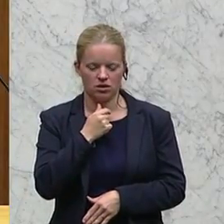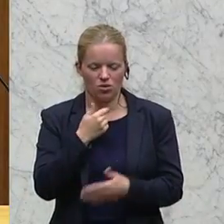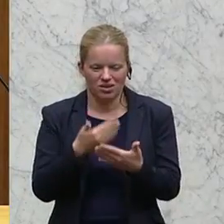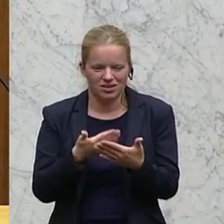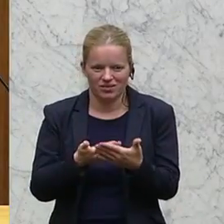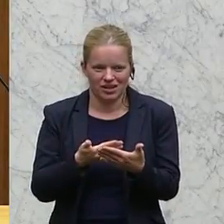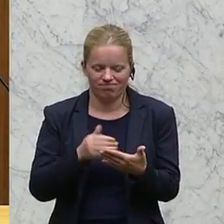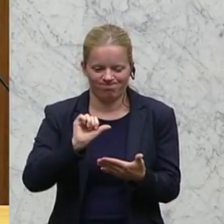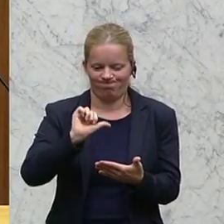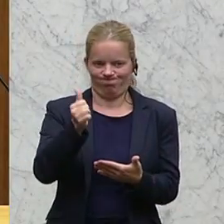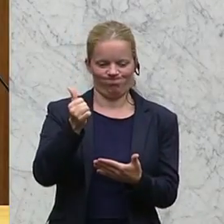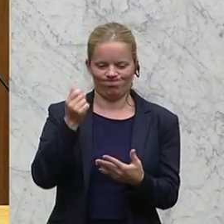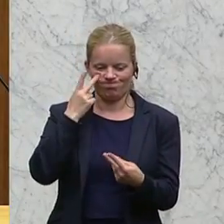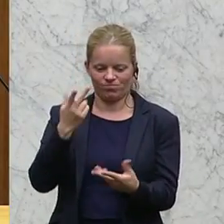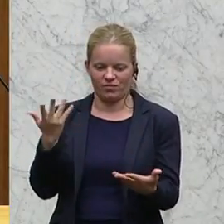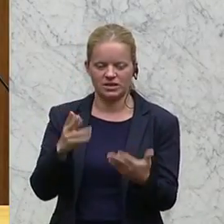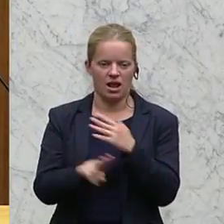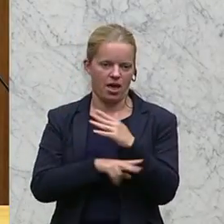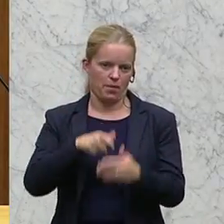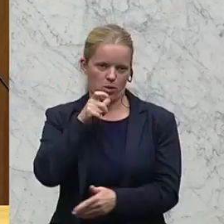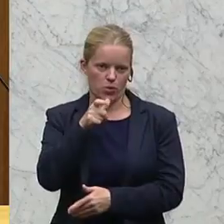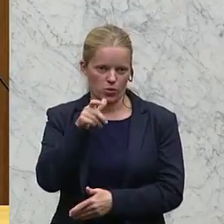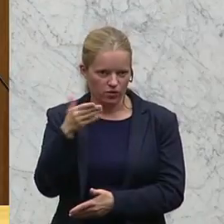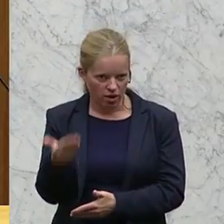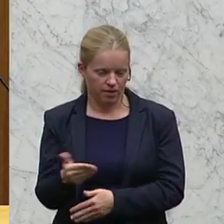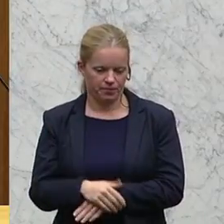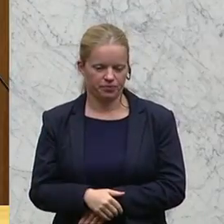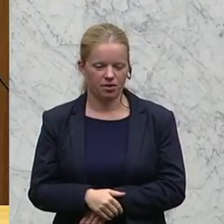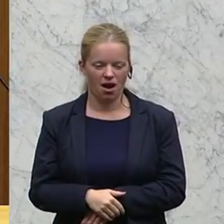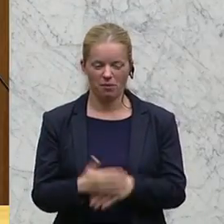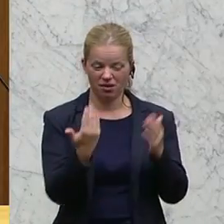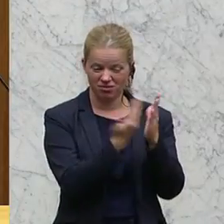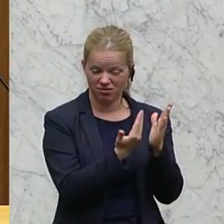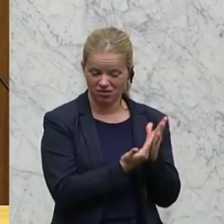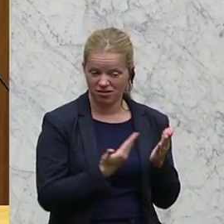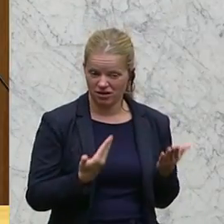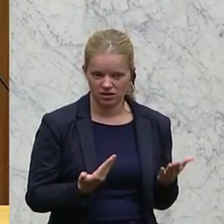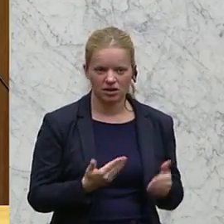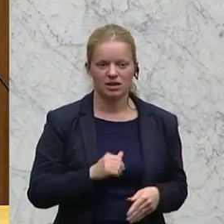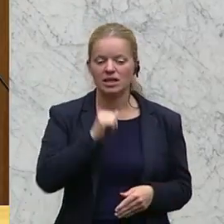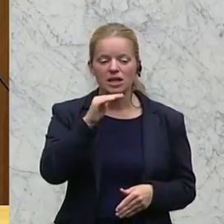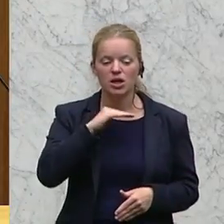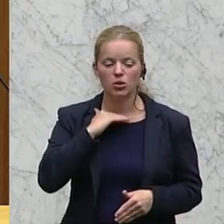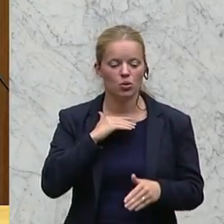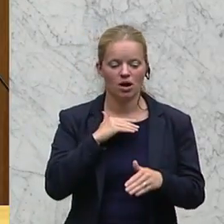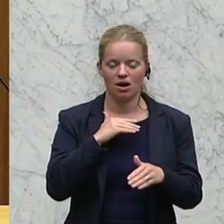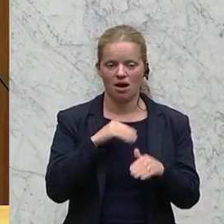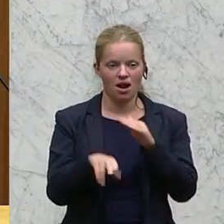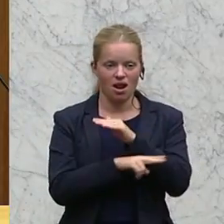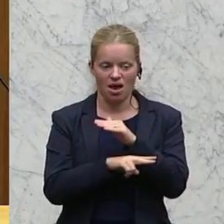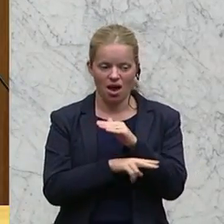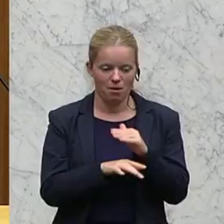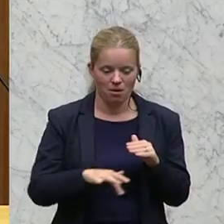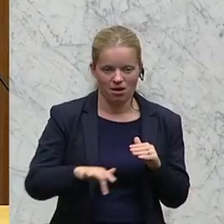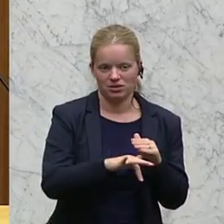vordergründlich auf Lehrberufe ab. Fakt ist jedoch, dass nicht genügend Lehrplätze bestimmter Berufsgruppen